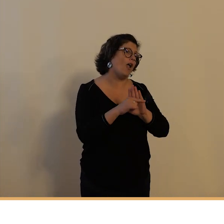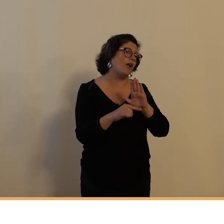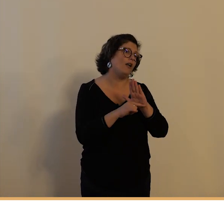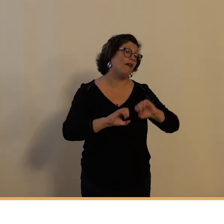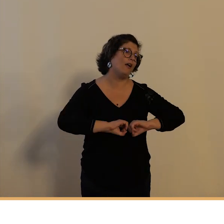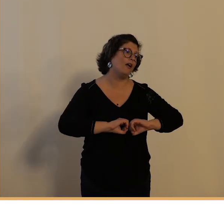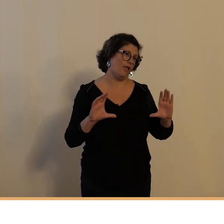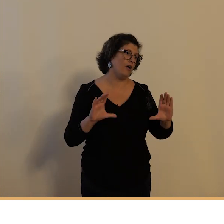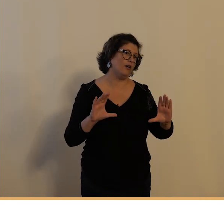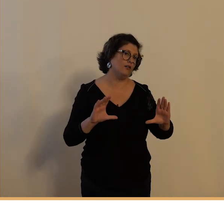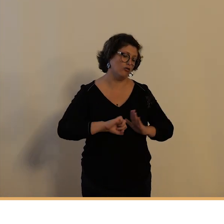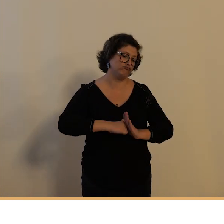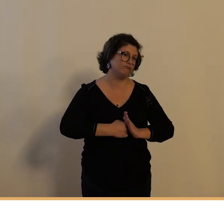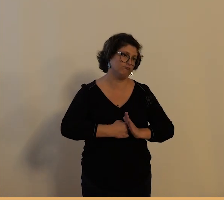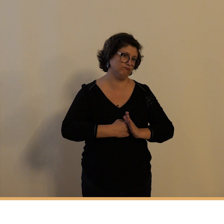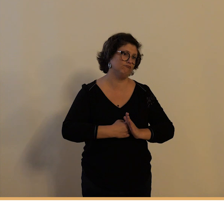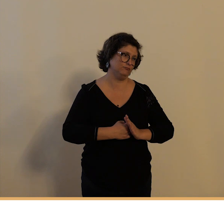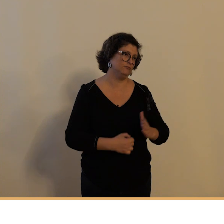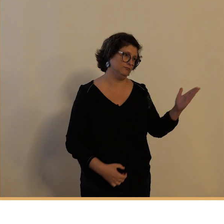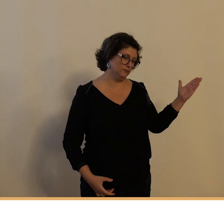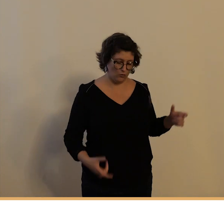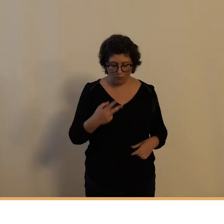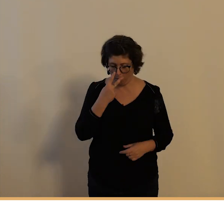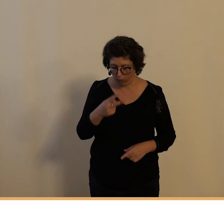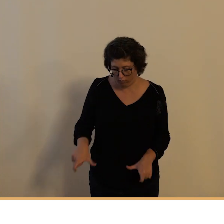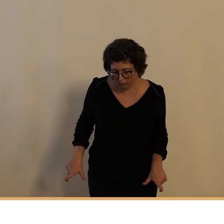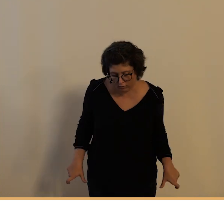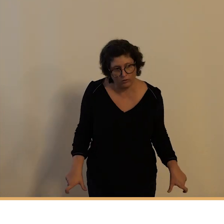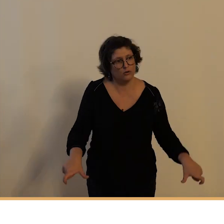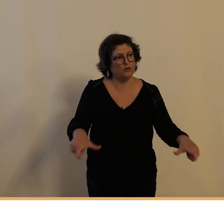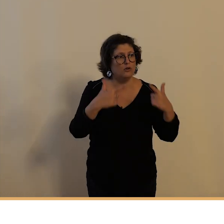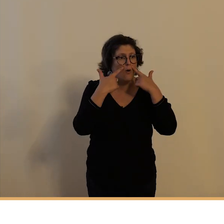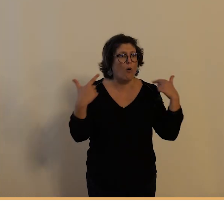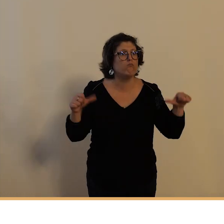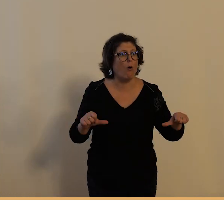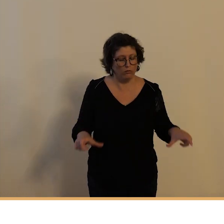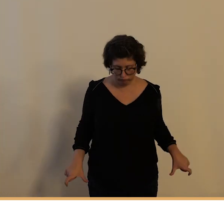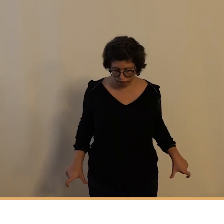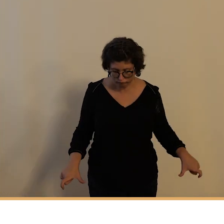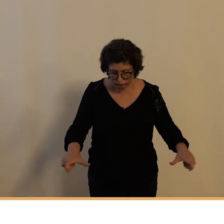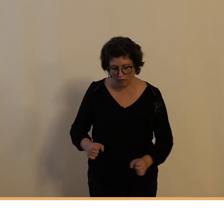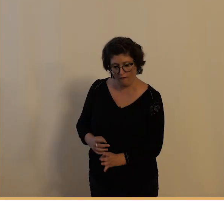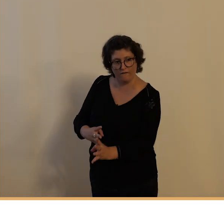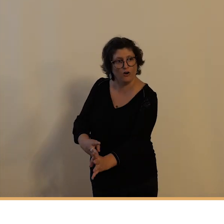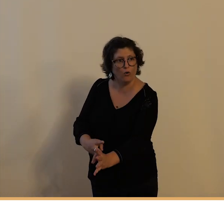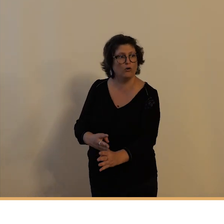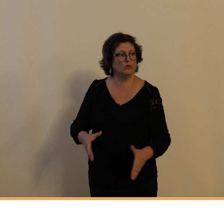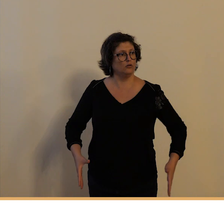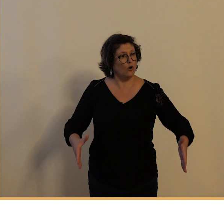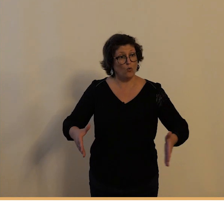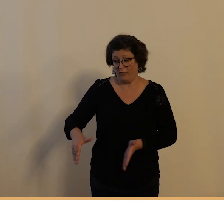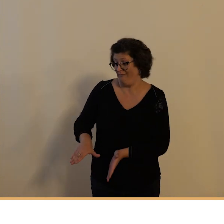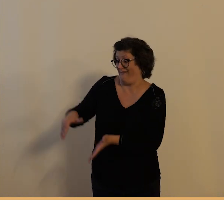est très fortement cadré à travers les bandes cyclables les pistes cyclables comme ici la vélo rue